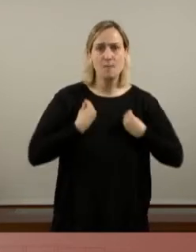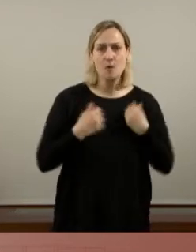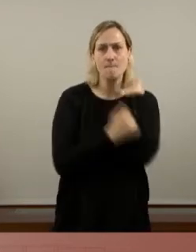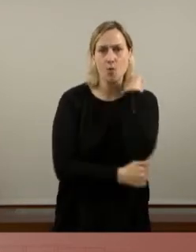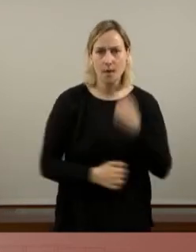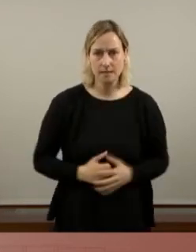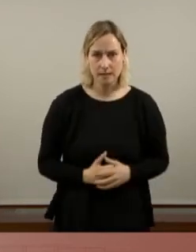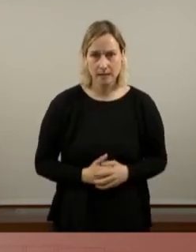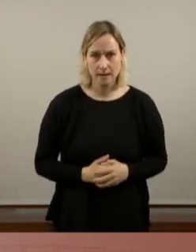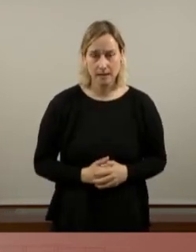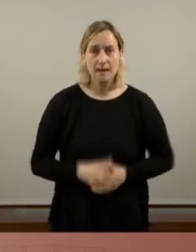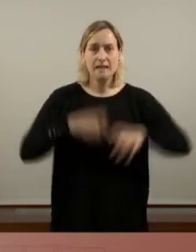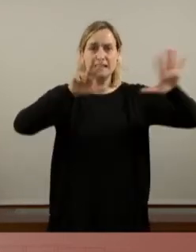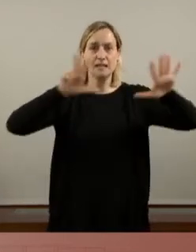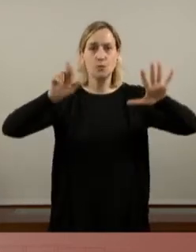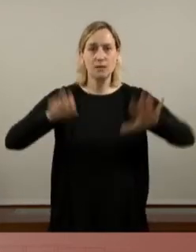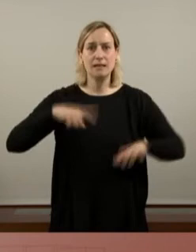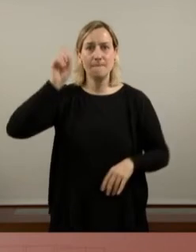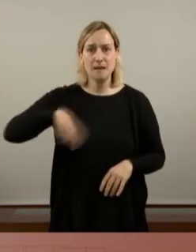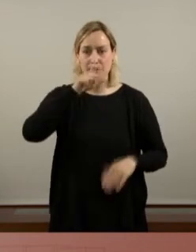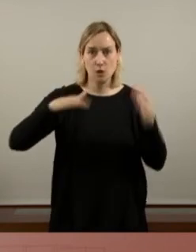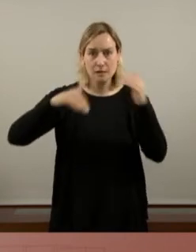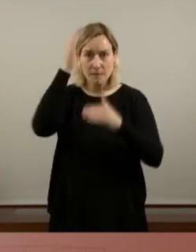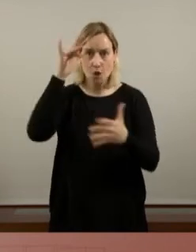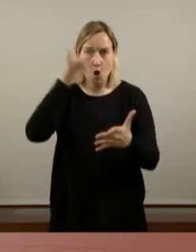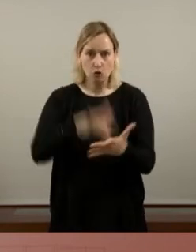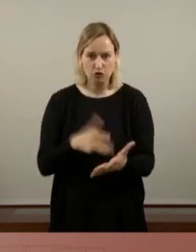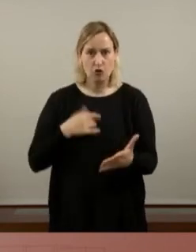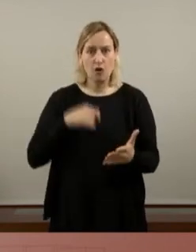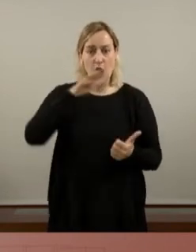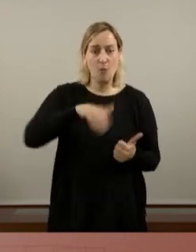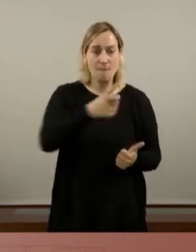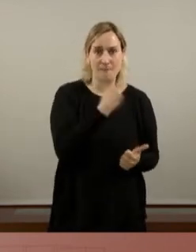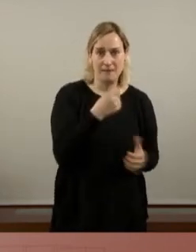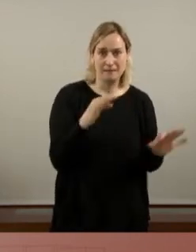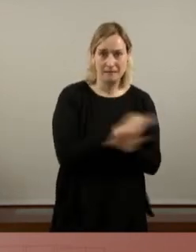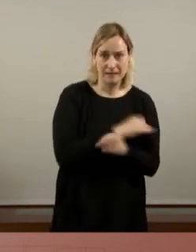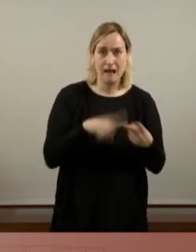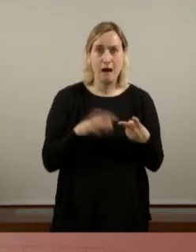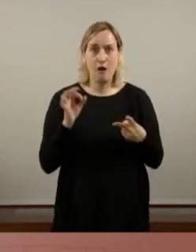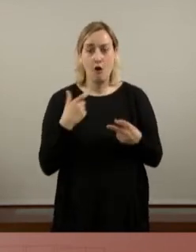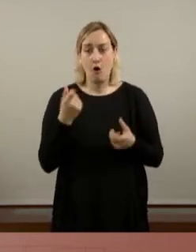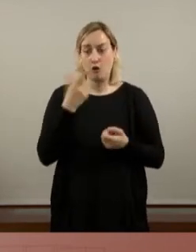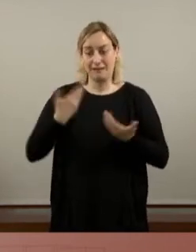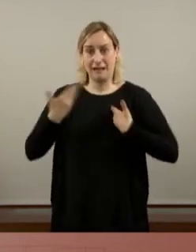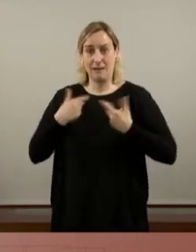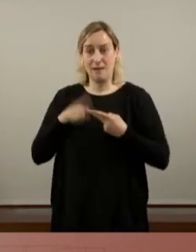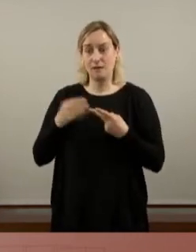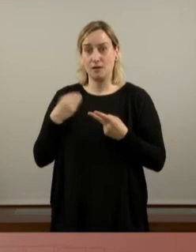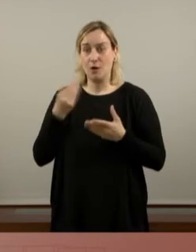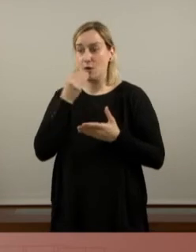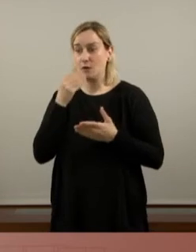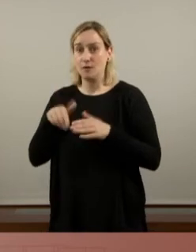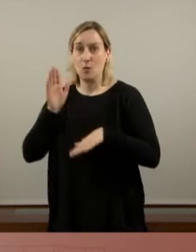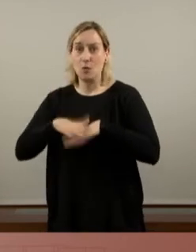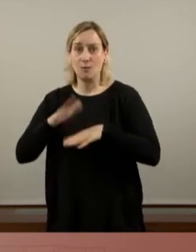Més de 780.000 persones a Catalunya han deixat de comprar medicines o seguir tractaments o dietes per